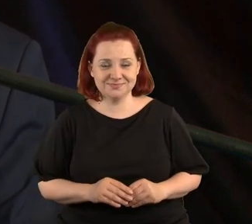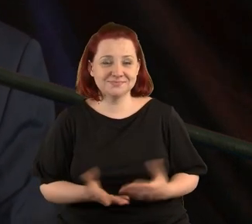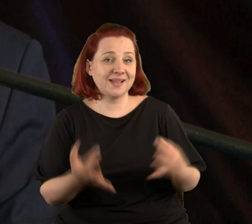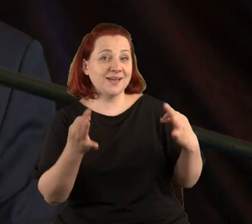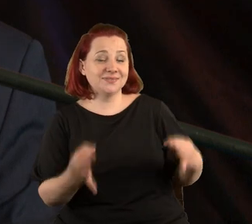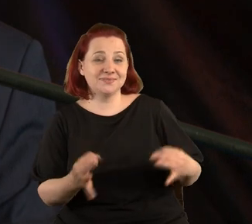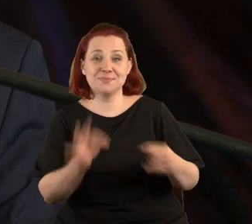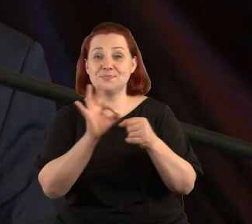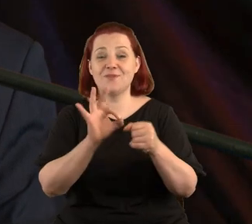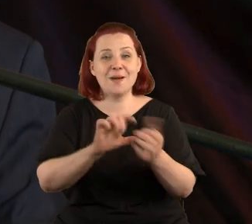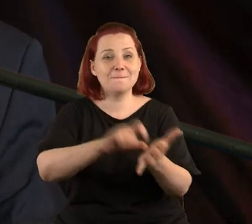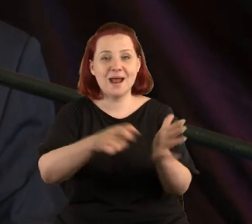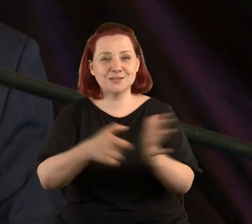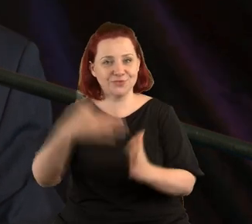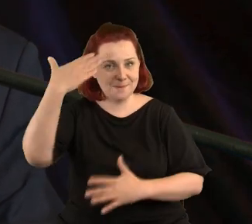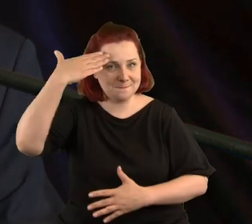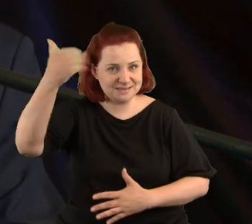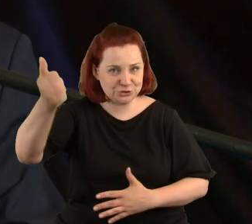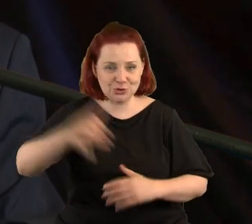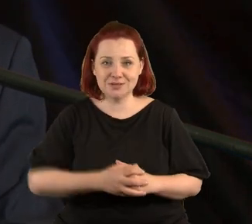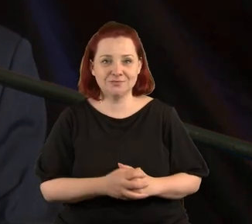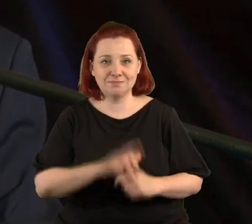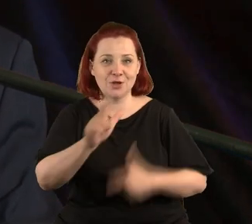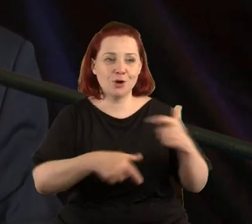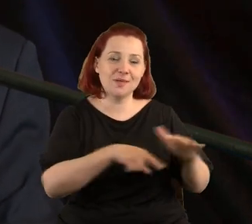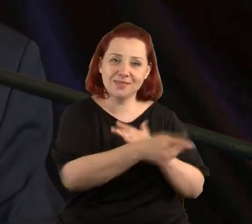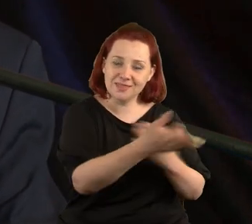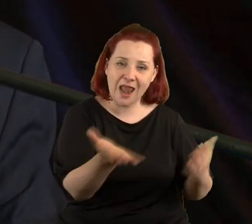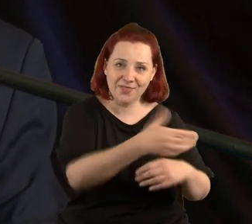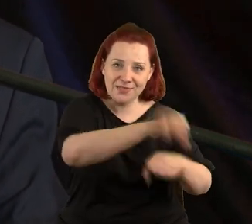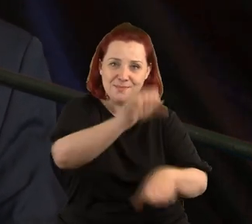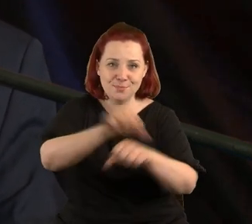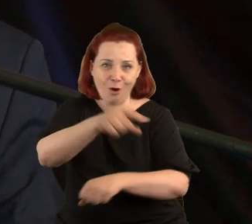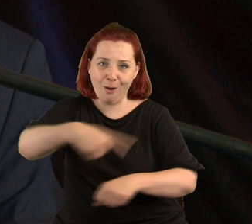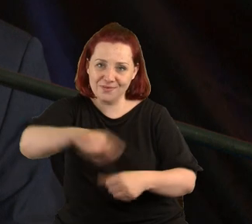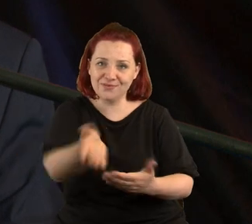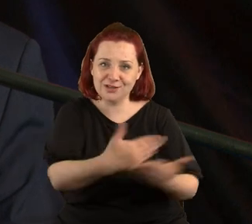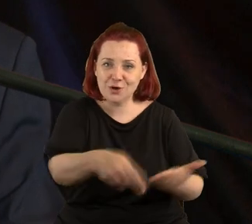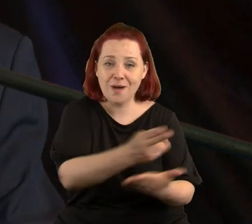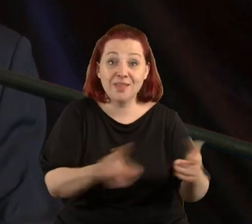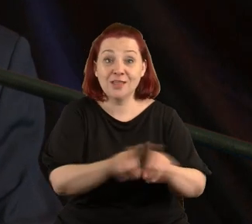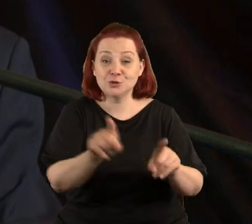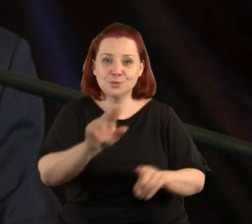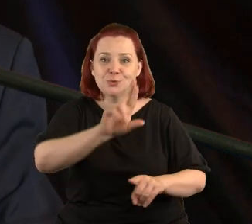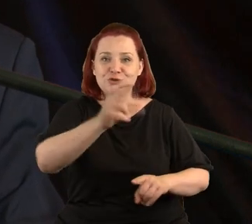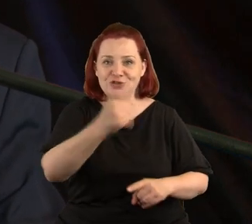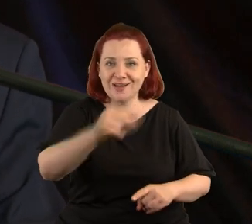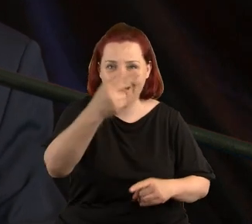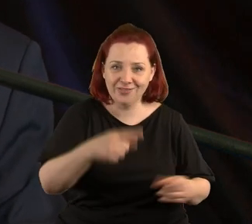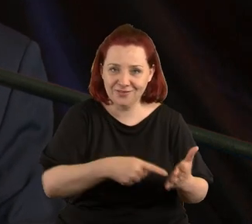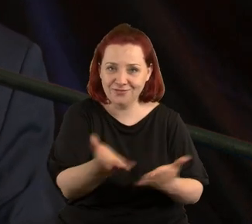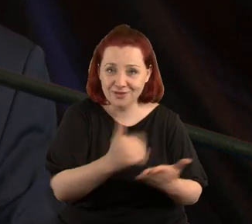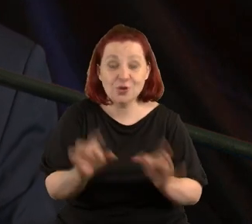Obecnie prowadzi pracownię mistrzowską, dyplomującą na Wydziale Malarstwa, był również dziekanem tego wydziału. Pan